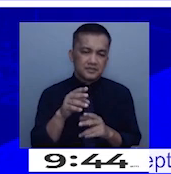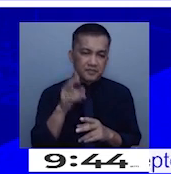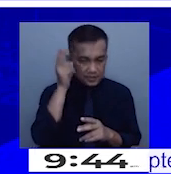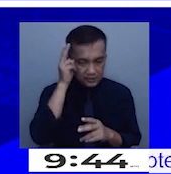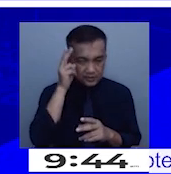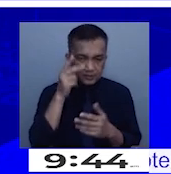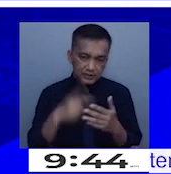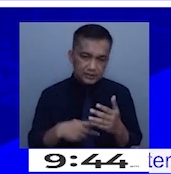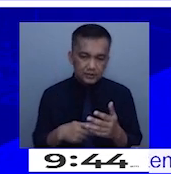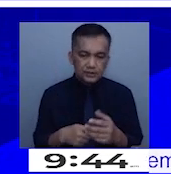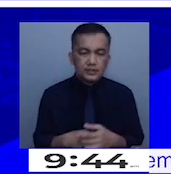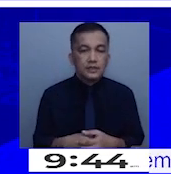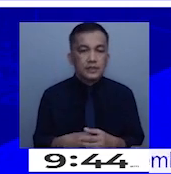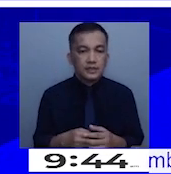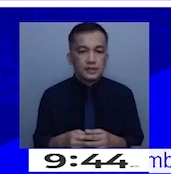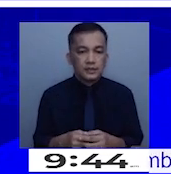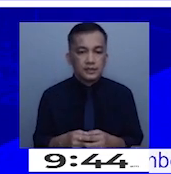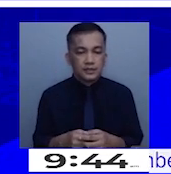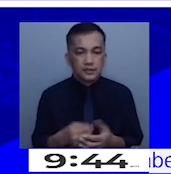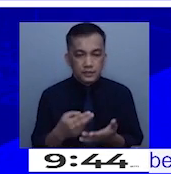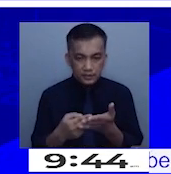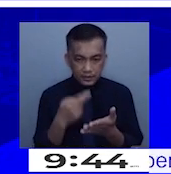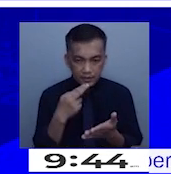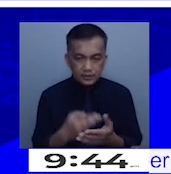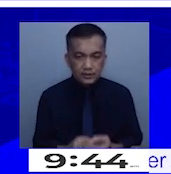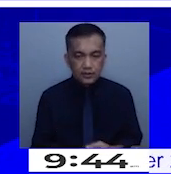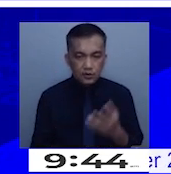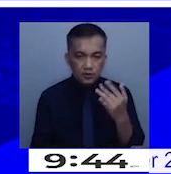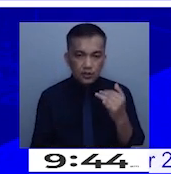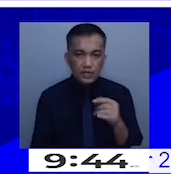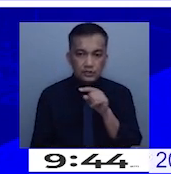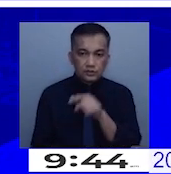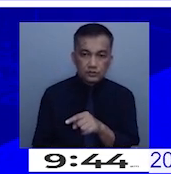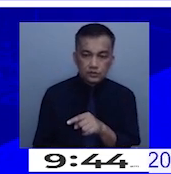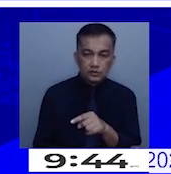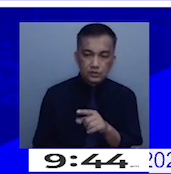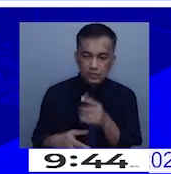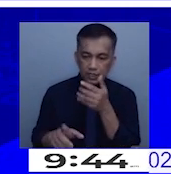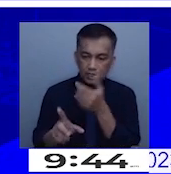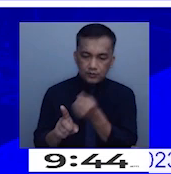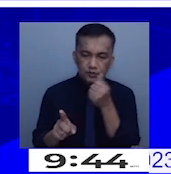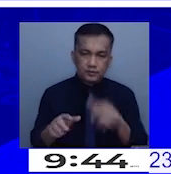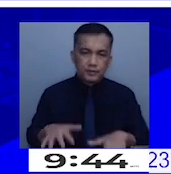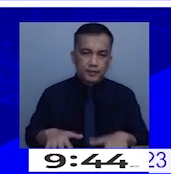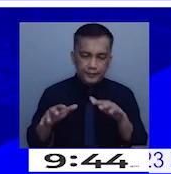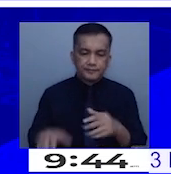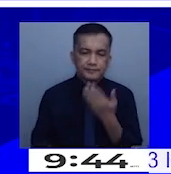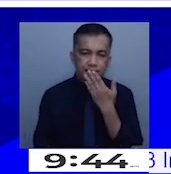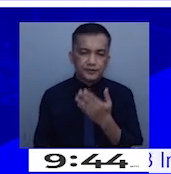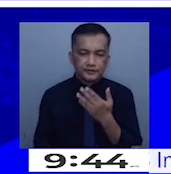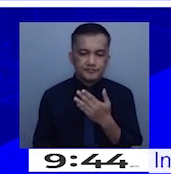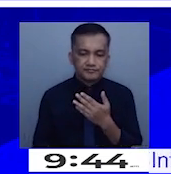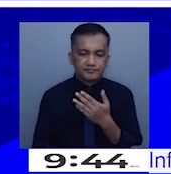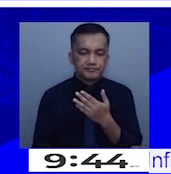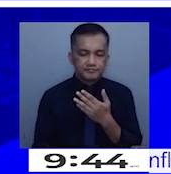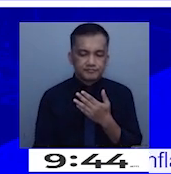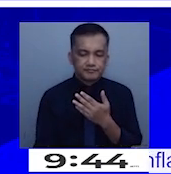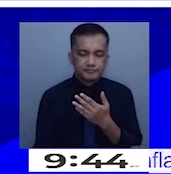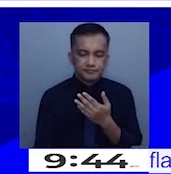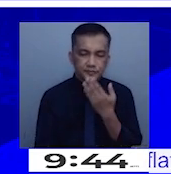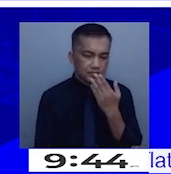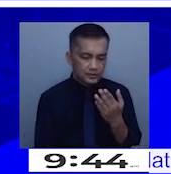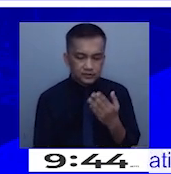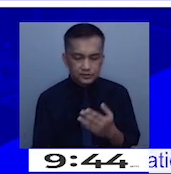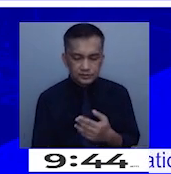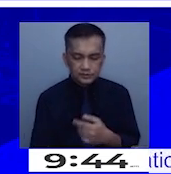prices ng bigas, dahil nga dun sa epekto ng pagbaha. Thank you. Thank you very much,